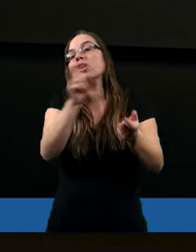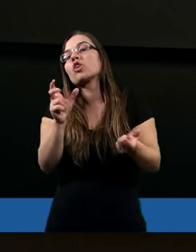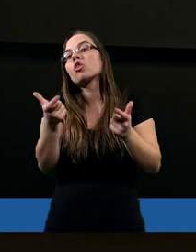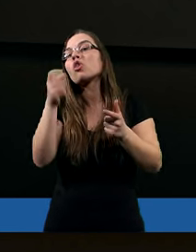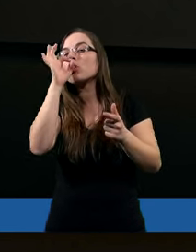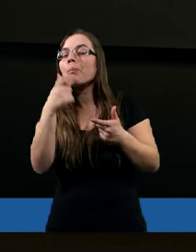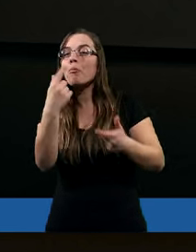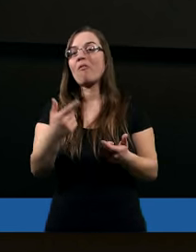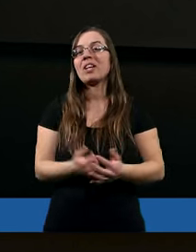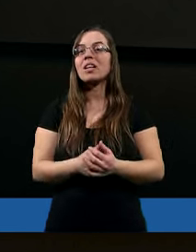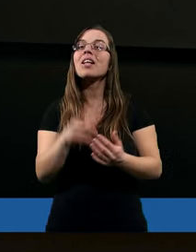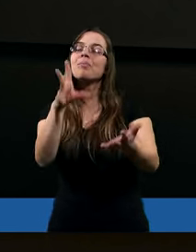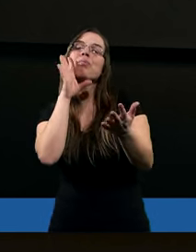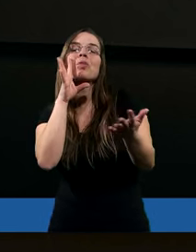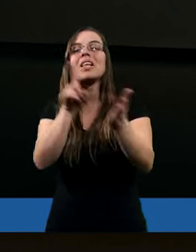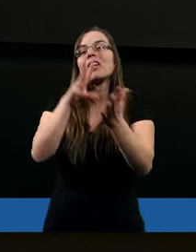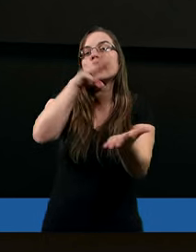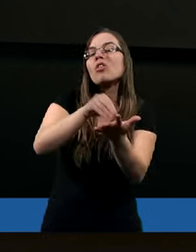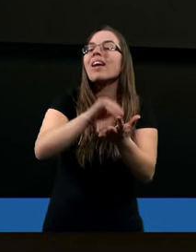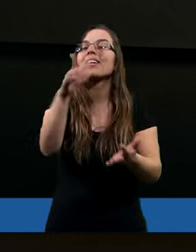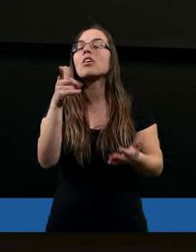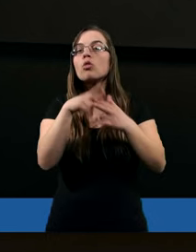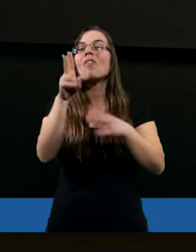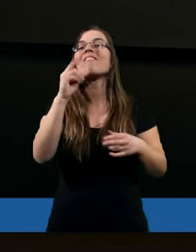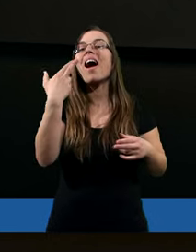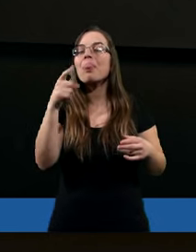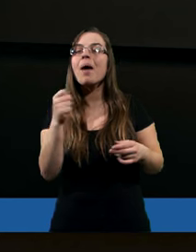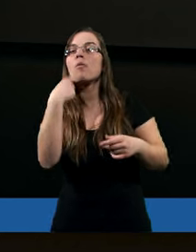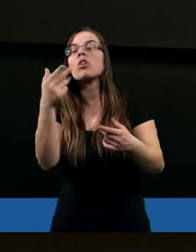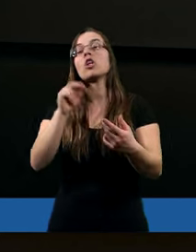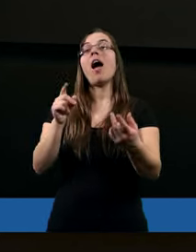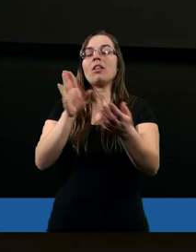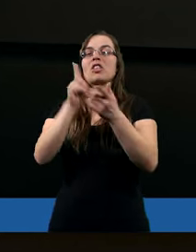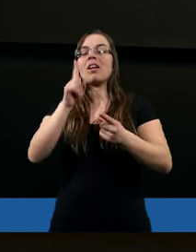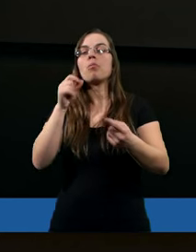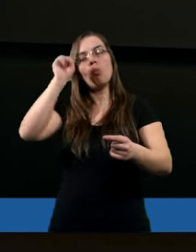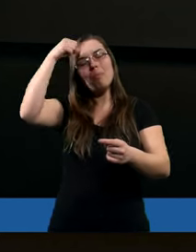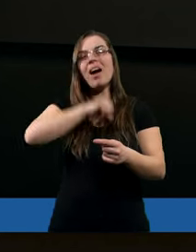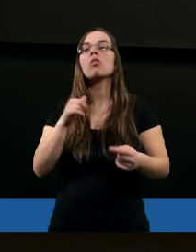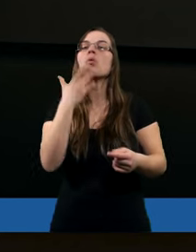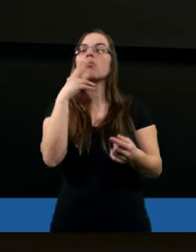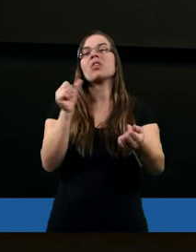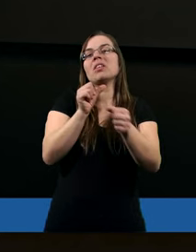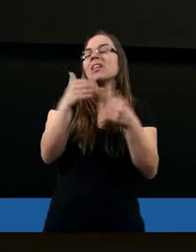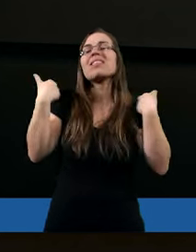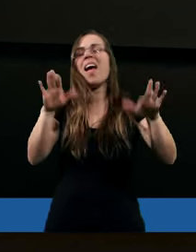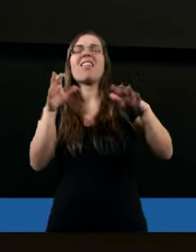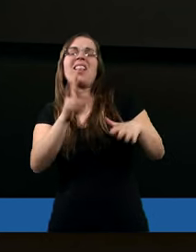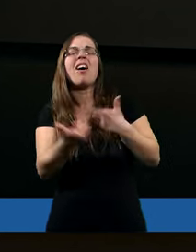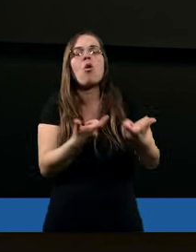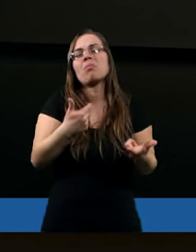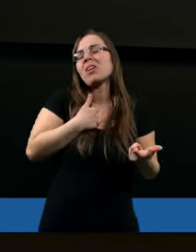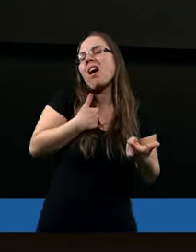Kiedy nawet na co dzień, przez różne doświadczenia, właśnie jak tu Magda powiedziała, kiedy opieram się i mówię, że nie. Nie chcę tak zrobić.